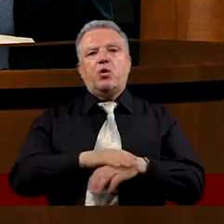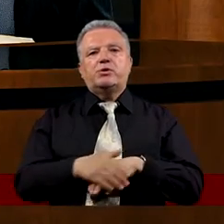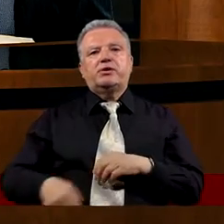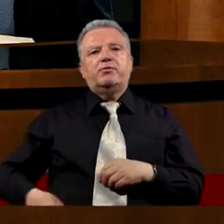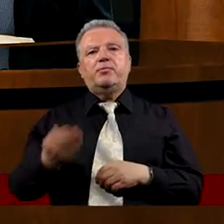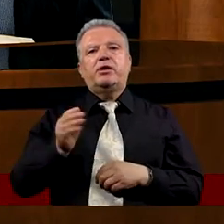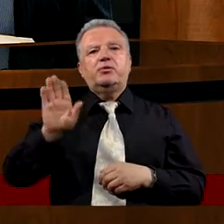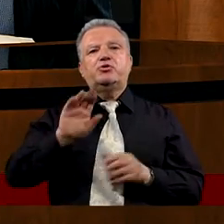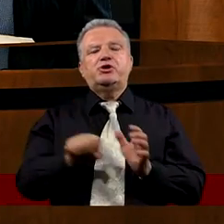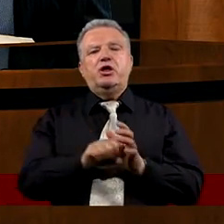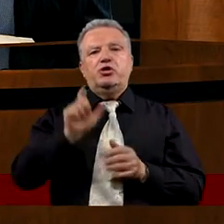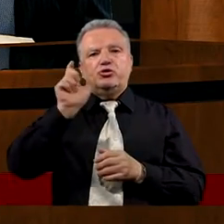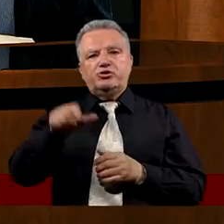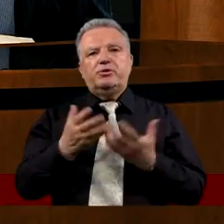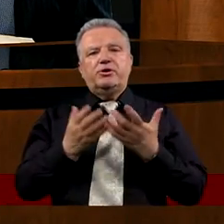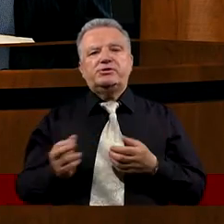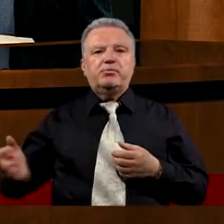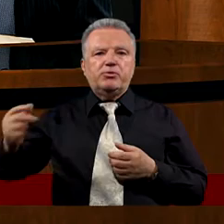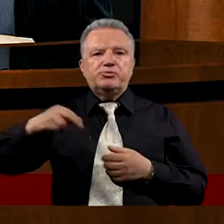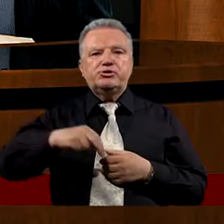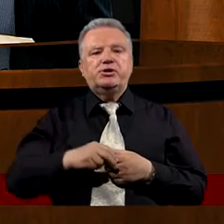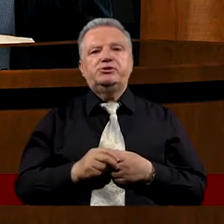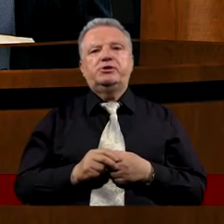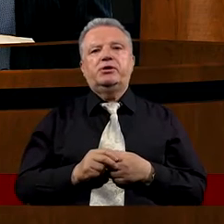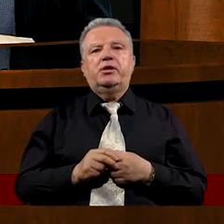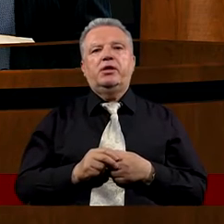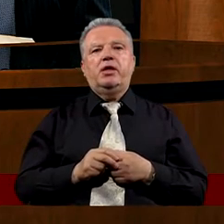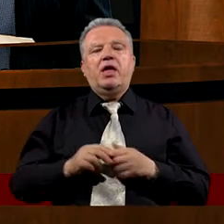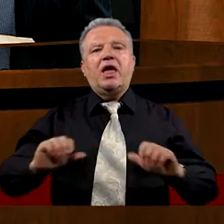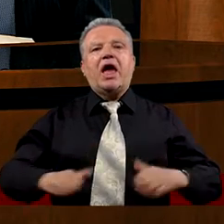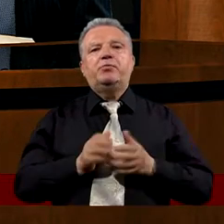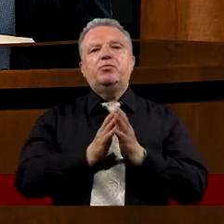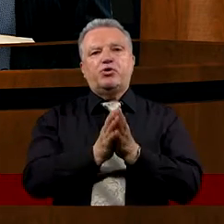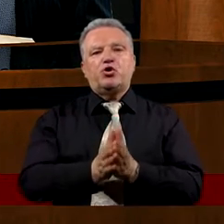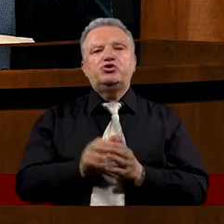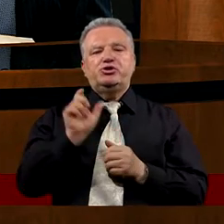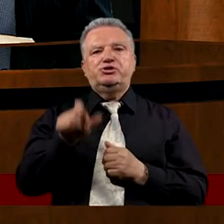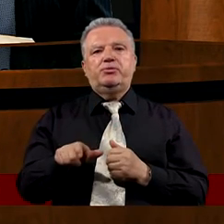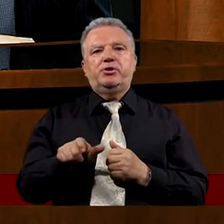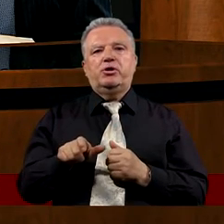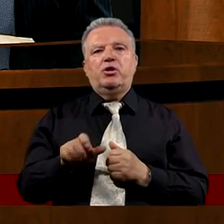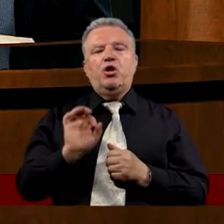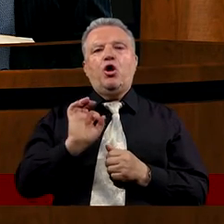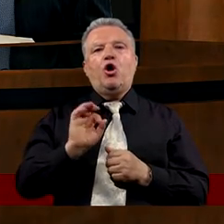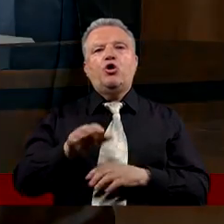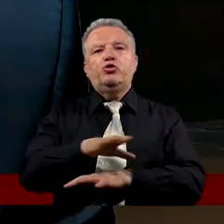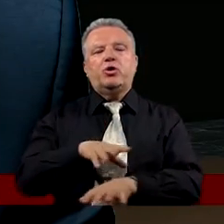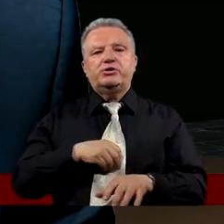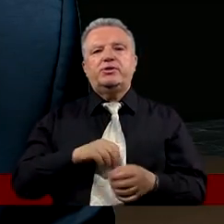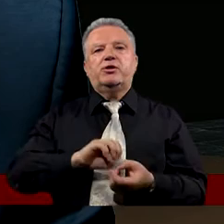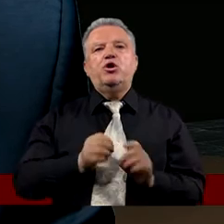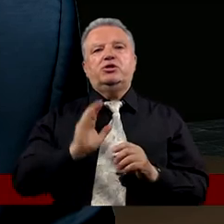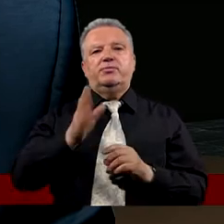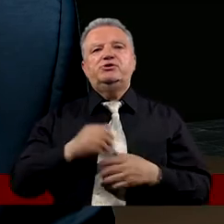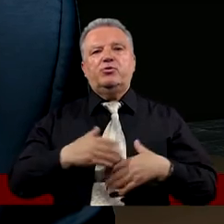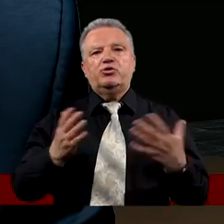Łaskawy Panie Boże, do Ciebie teraz chcemy przyjść, aby prosić Cię o Ducha Świętego,